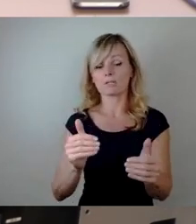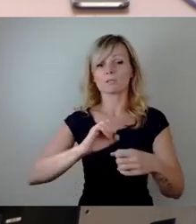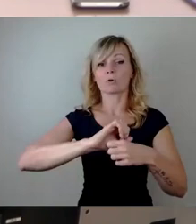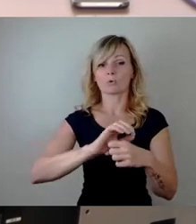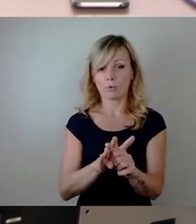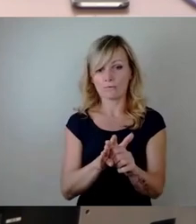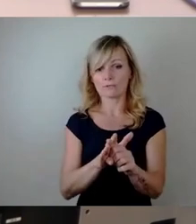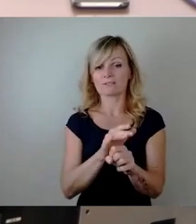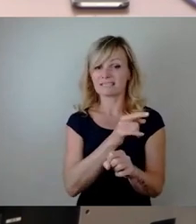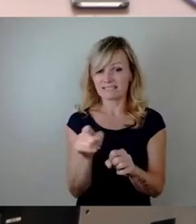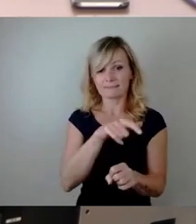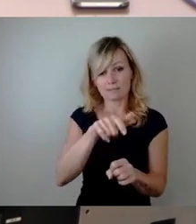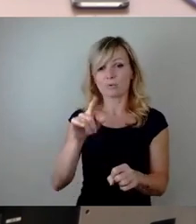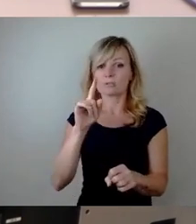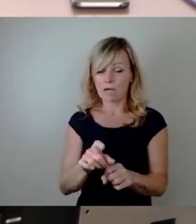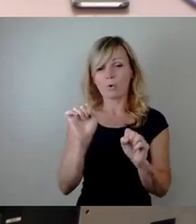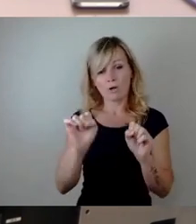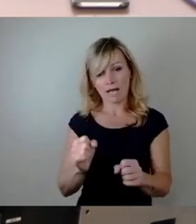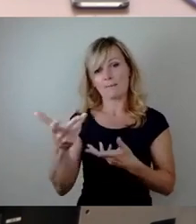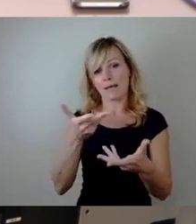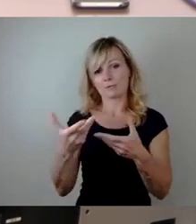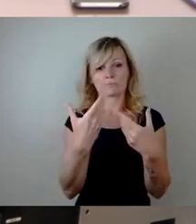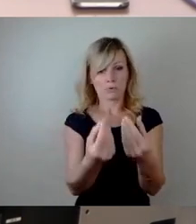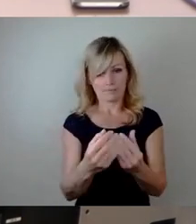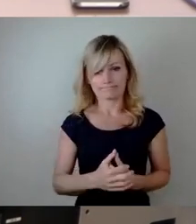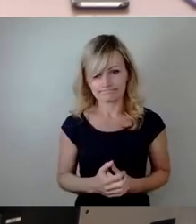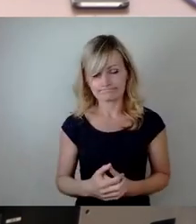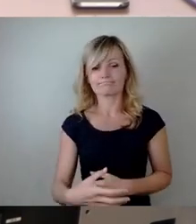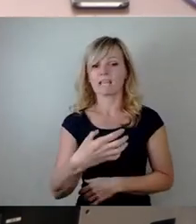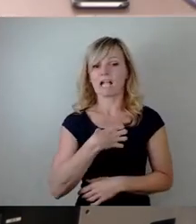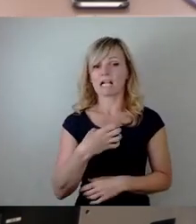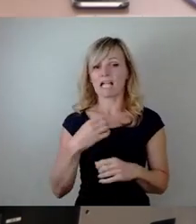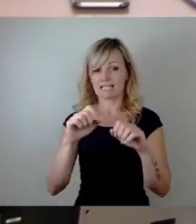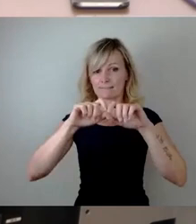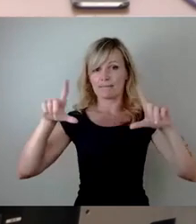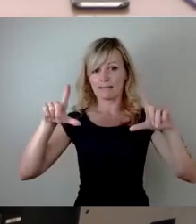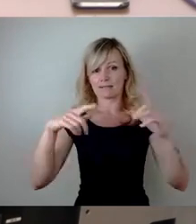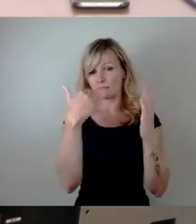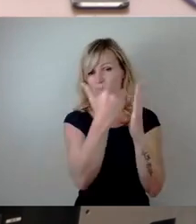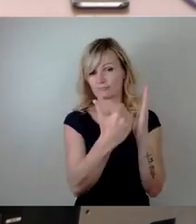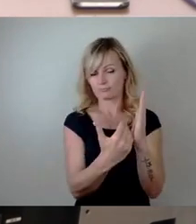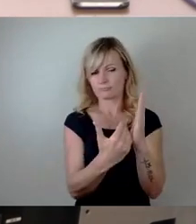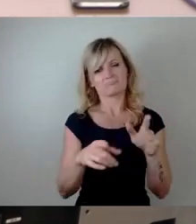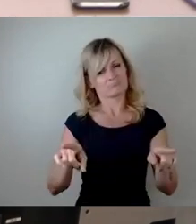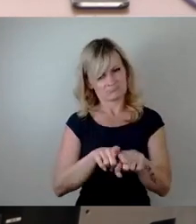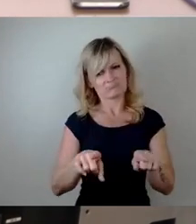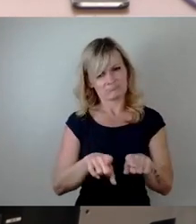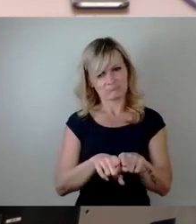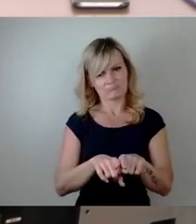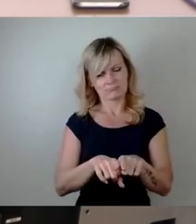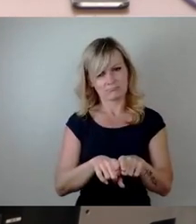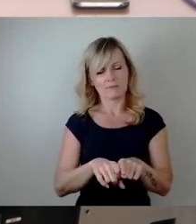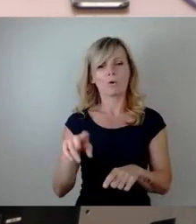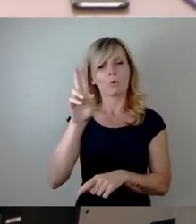erfahren. Diese Krankheitsbilder können ähnlich sein. Hier gibt es zumindest am Universitätsklinikum bereits